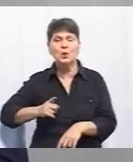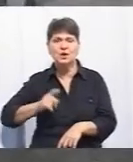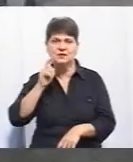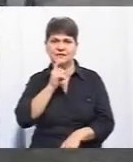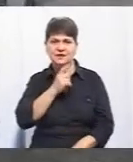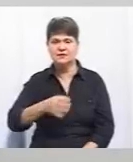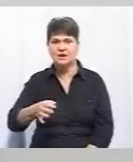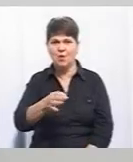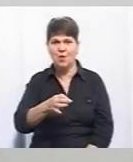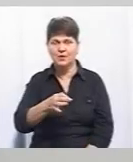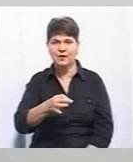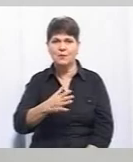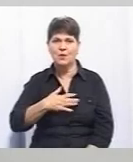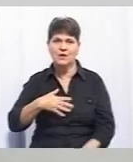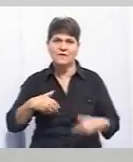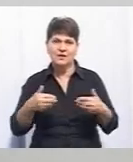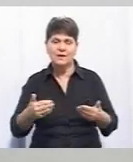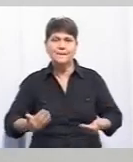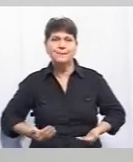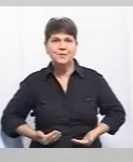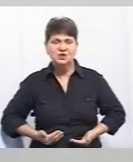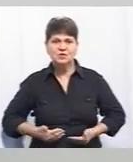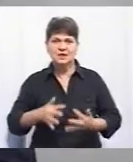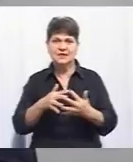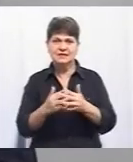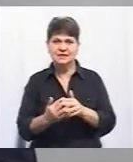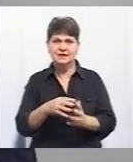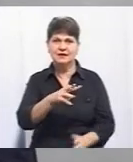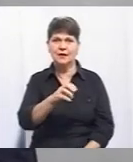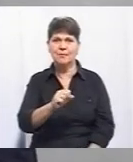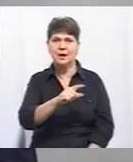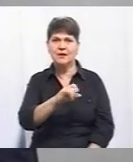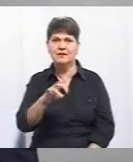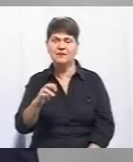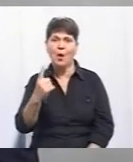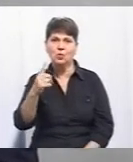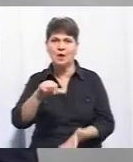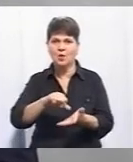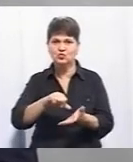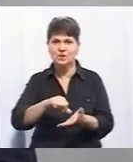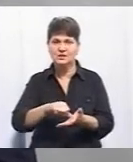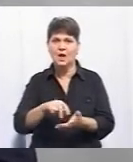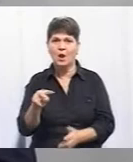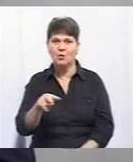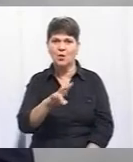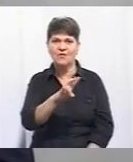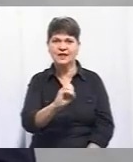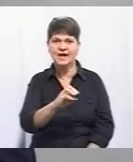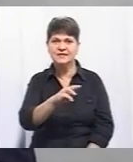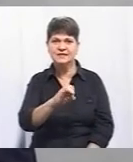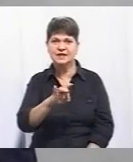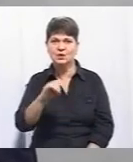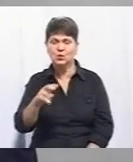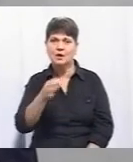Мої вітання. Доброго вечора. Мешканка села Махнівка Любов Нестерук. Одна з учасниць акції сьогодні, вона зазначила в